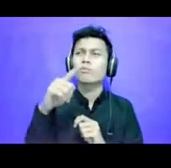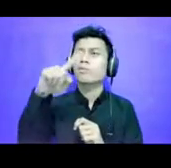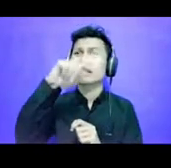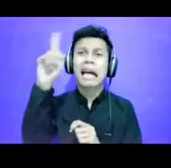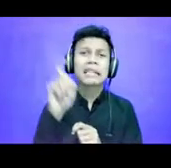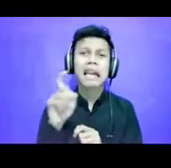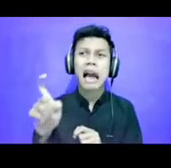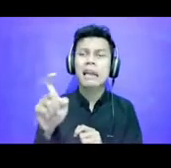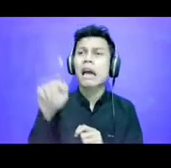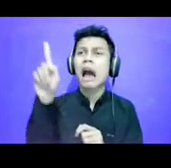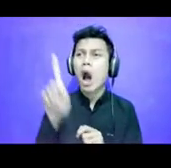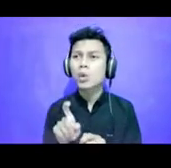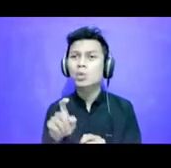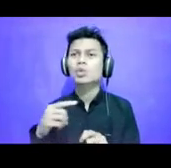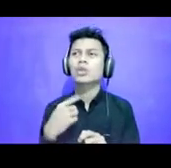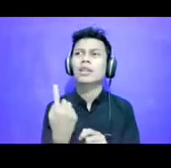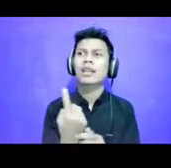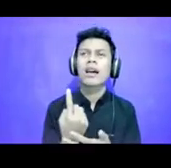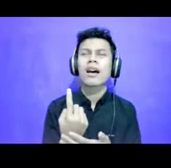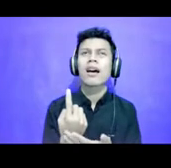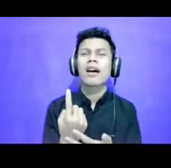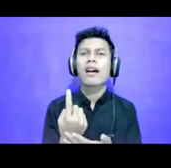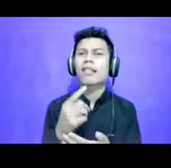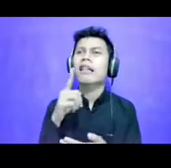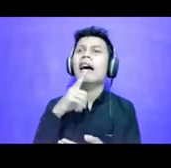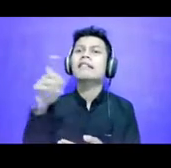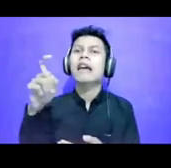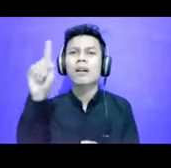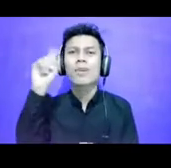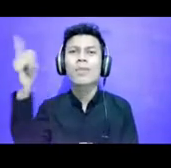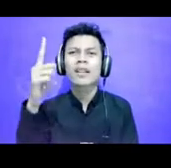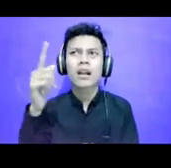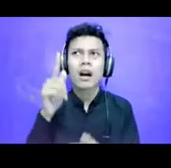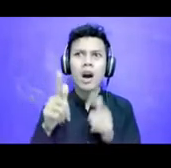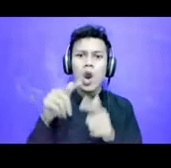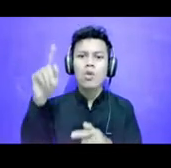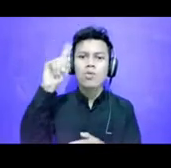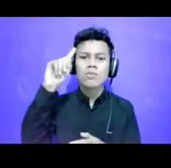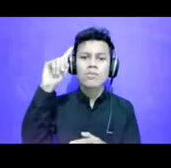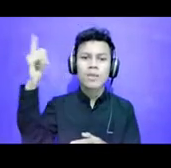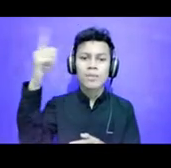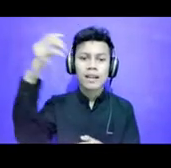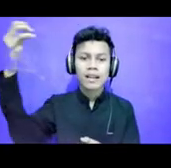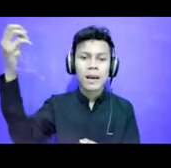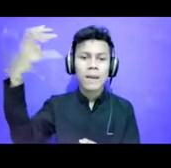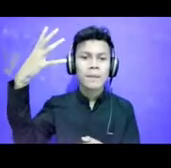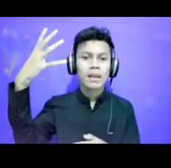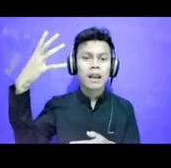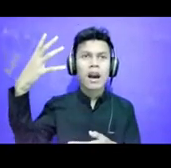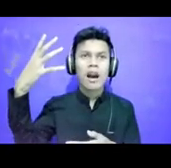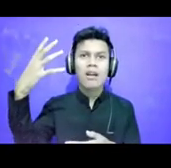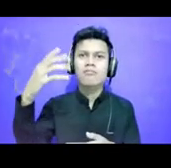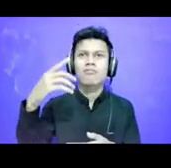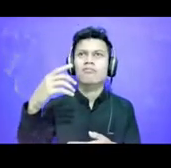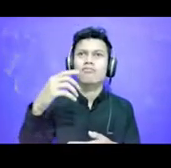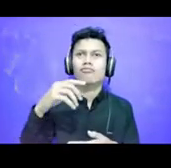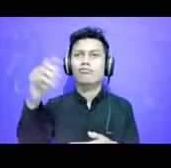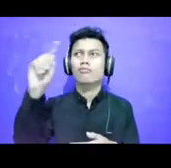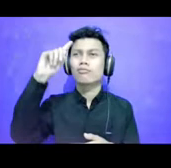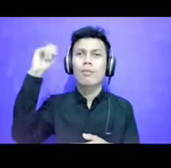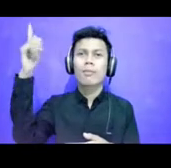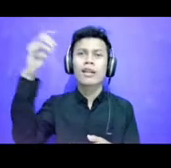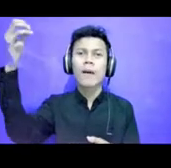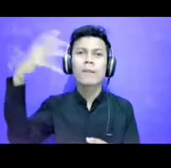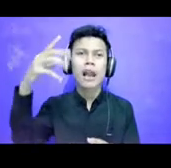yang memang harus kita tanyakan ketika muncul angka yang demikian Klaimnya pemerintah bahwa